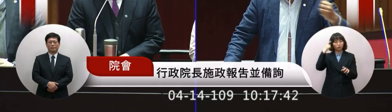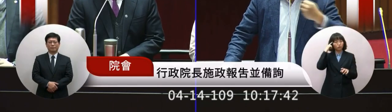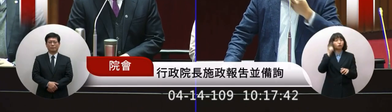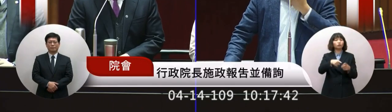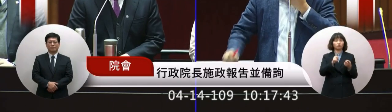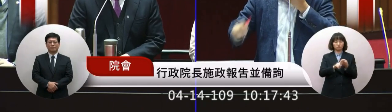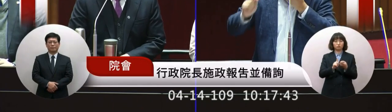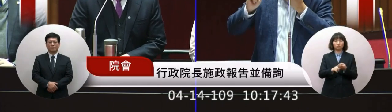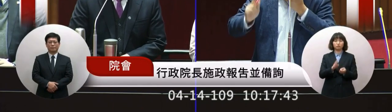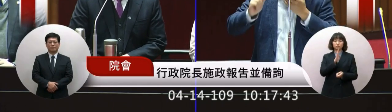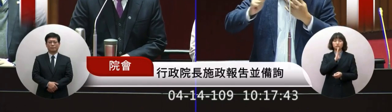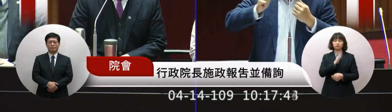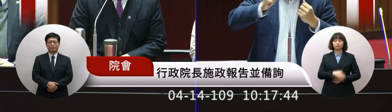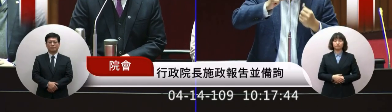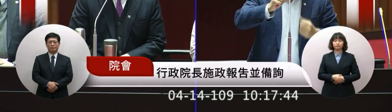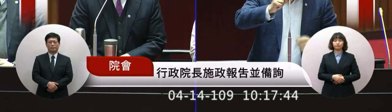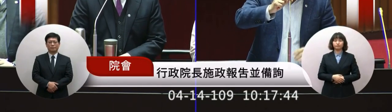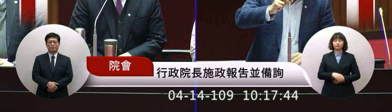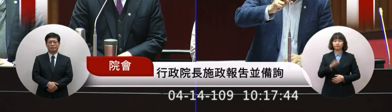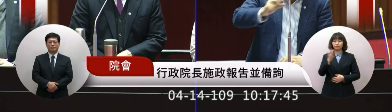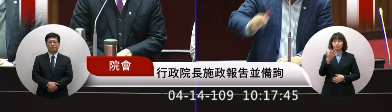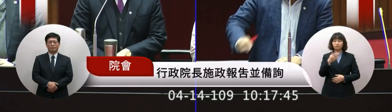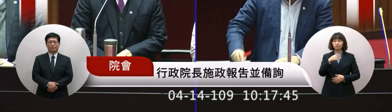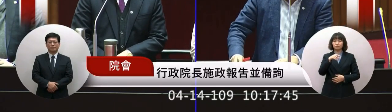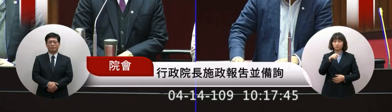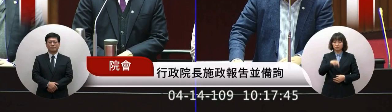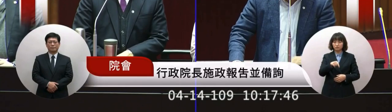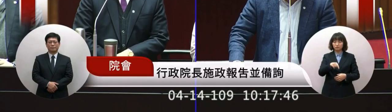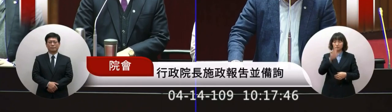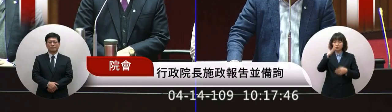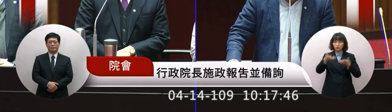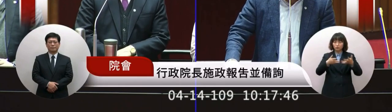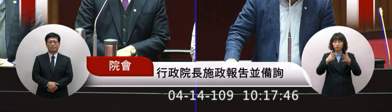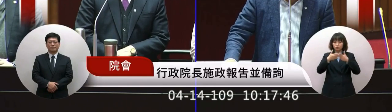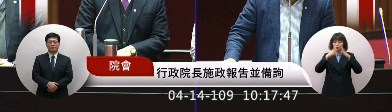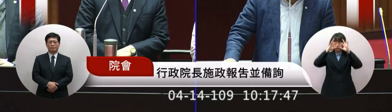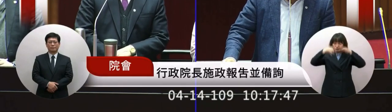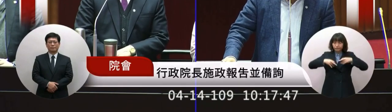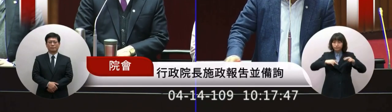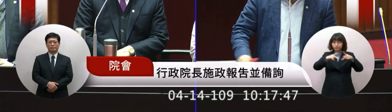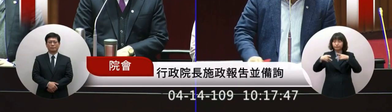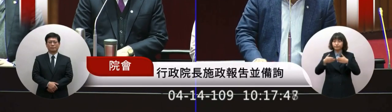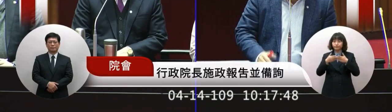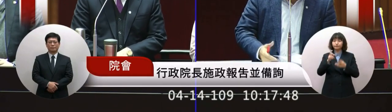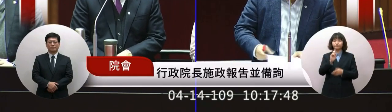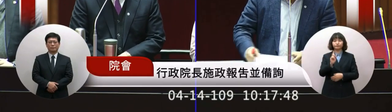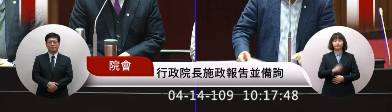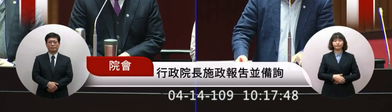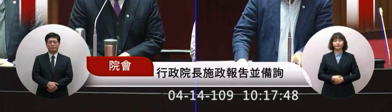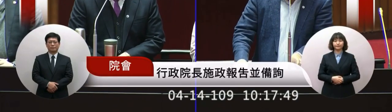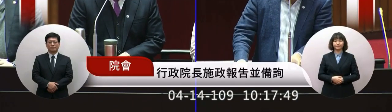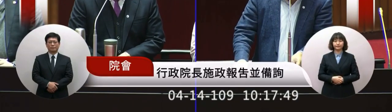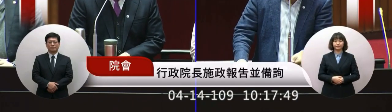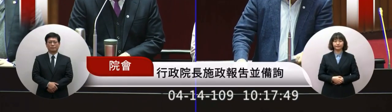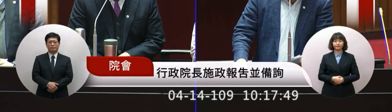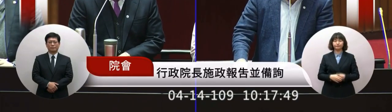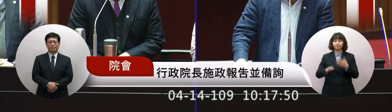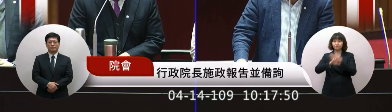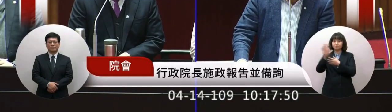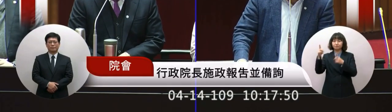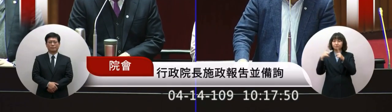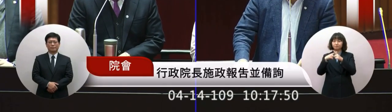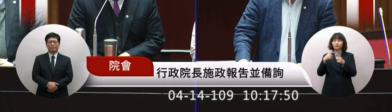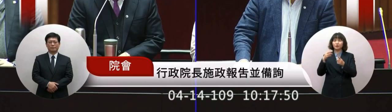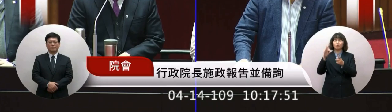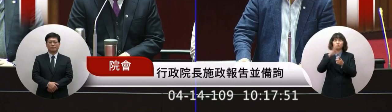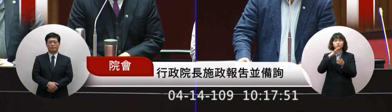非常合理可是有一些是不是也該值得檢討的地方我別人說